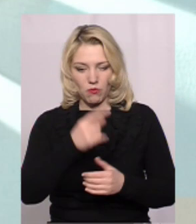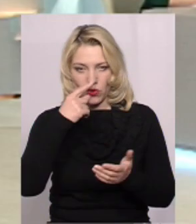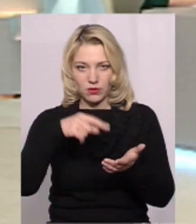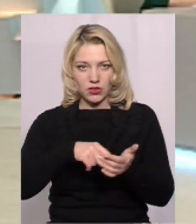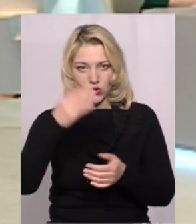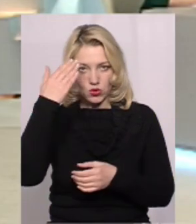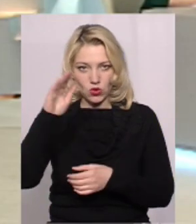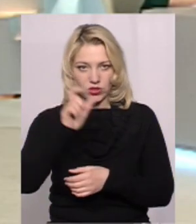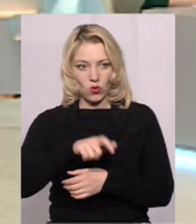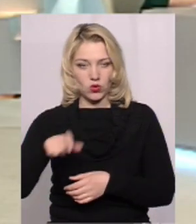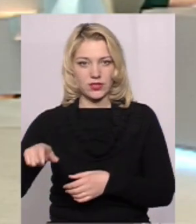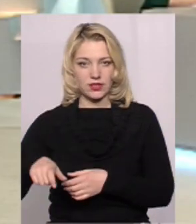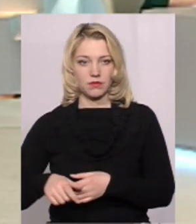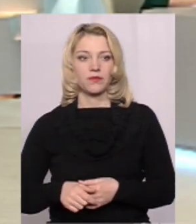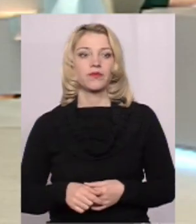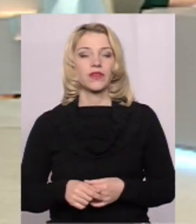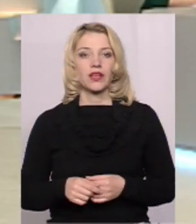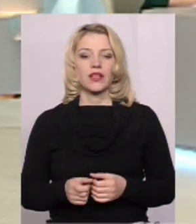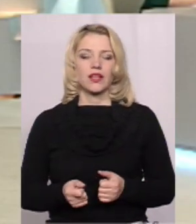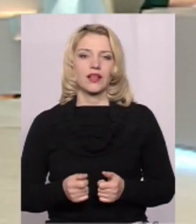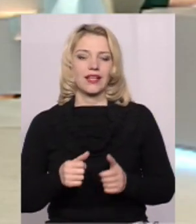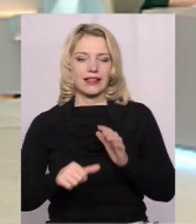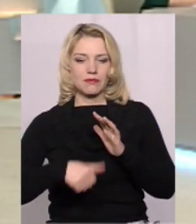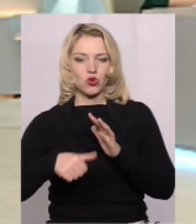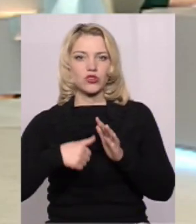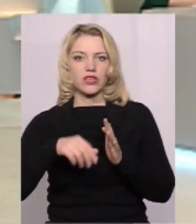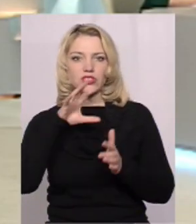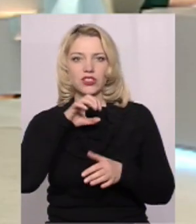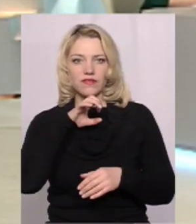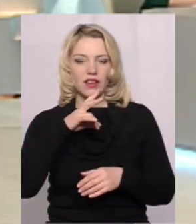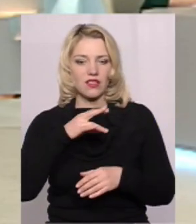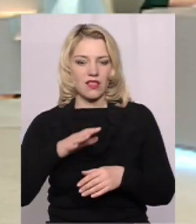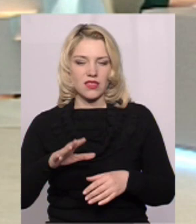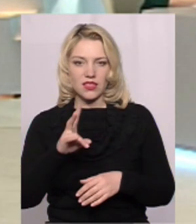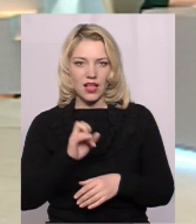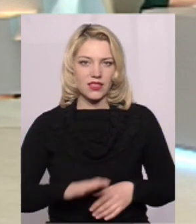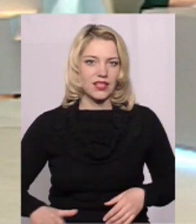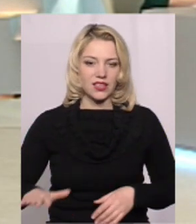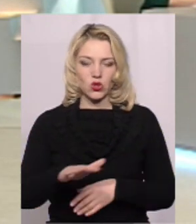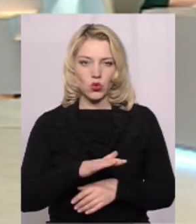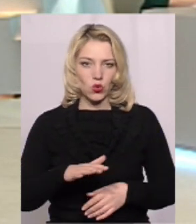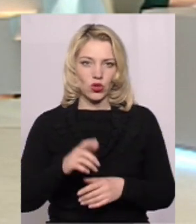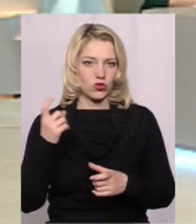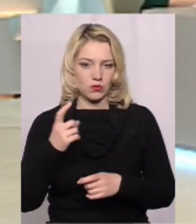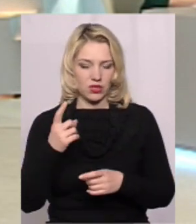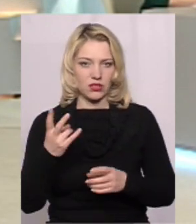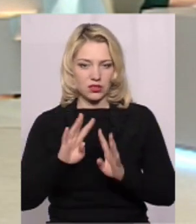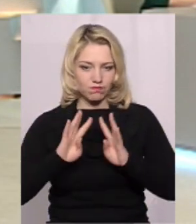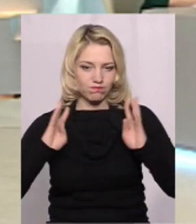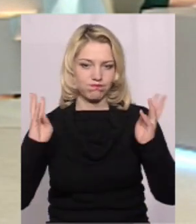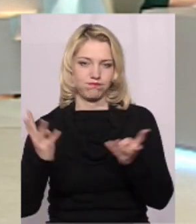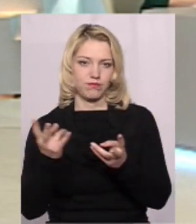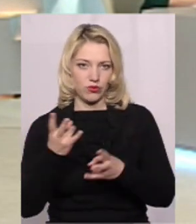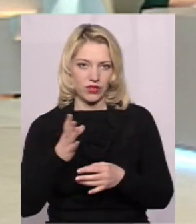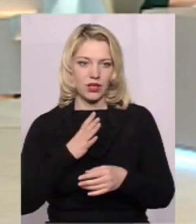сторонніх осіб, диких та бродячих тварин на територію господарства, тобто мати суцільну огорожу Мати дезбар